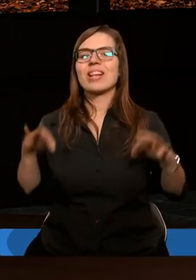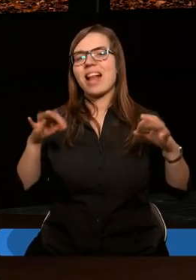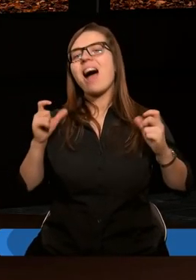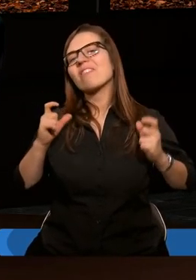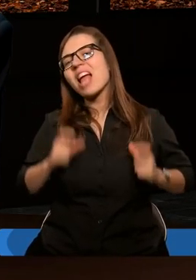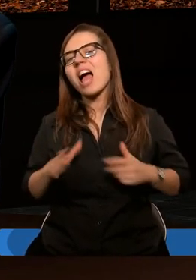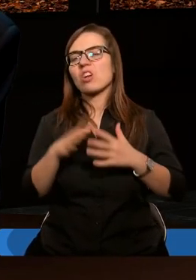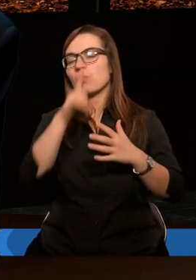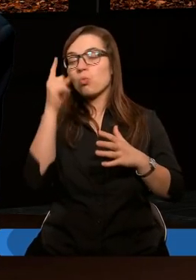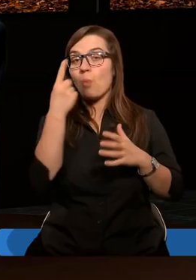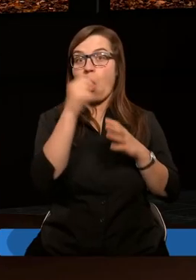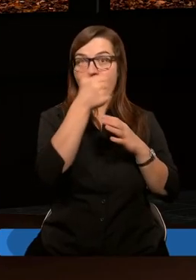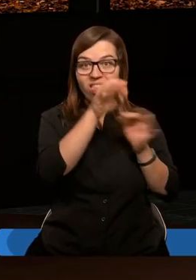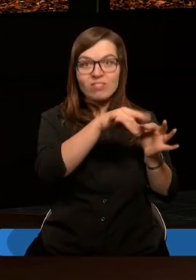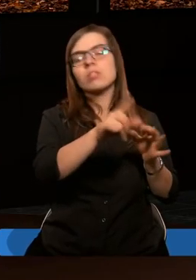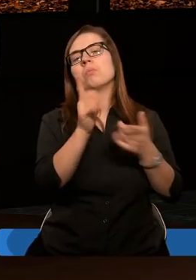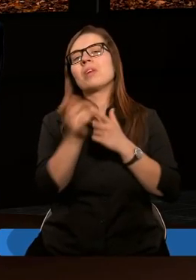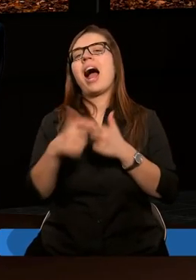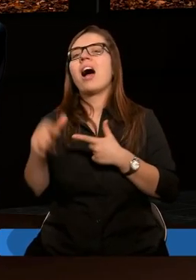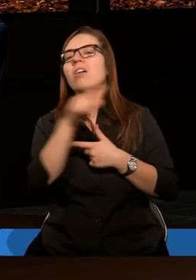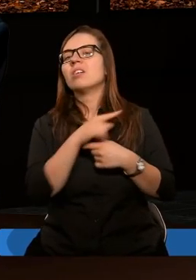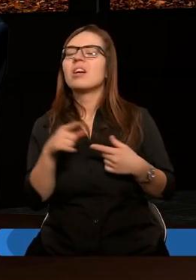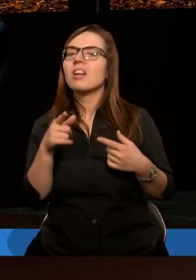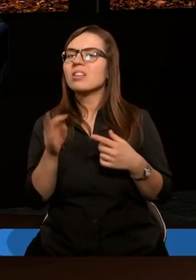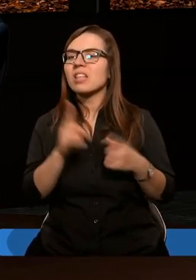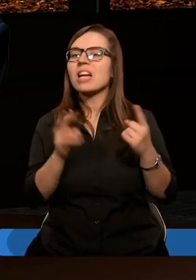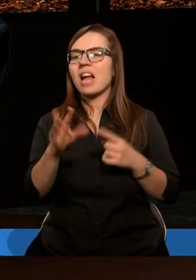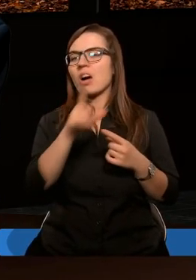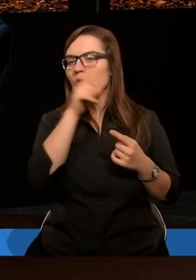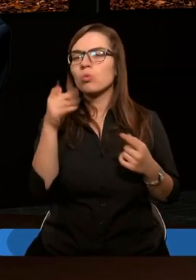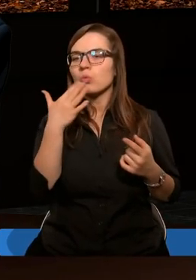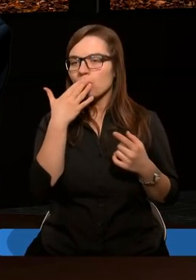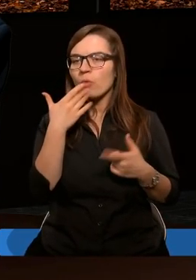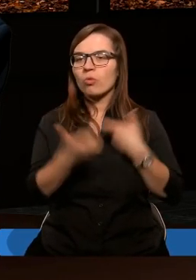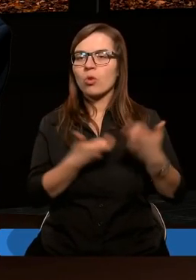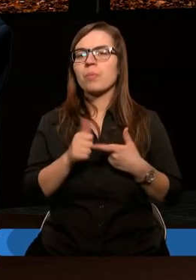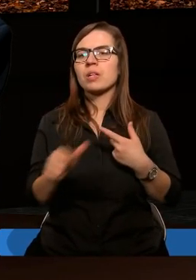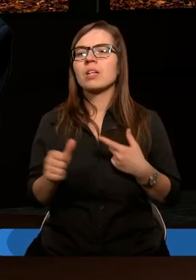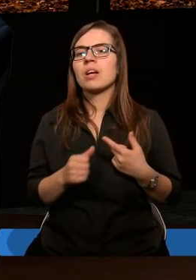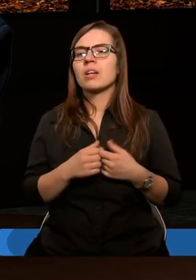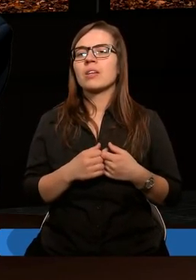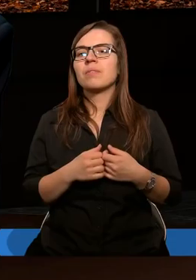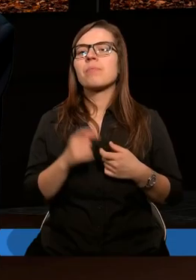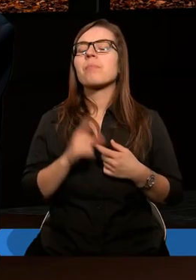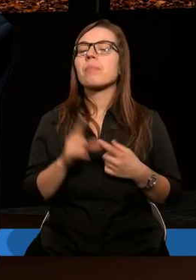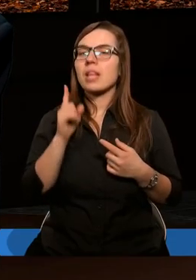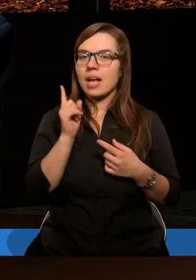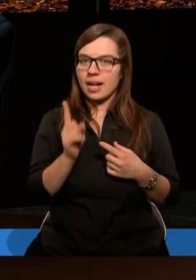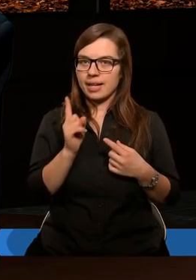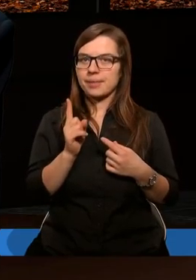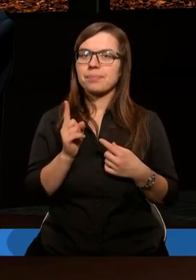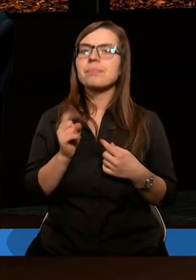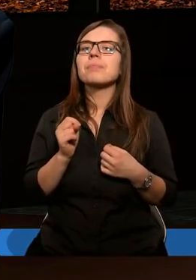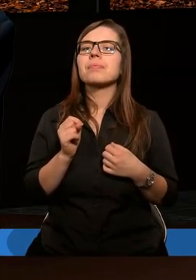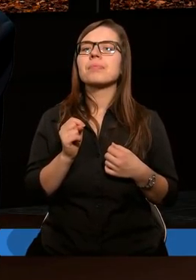za to, że ktoś może tam zrobił coś. Tak było z moim ojcem jakoś całe szczęście, że nie zginął, ale